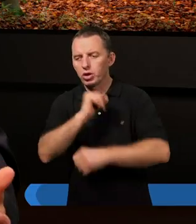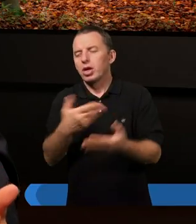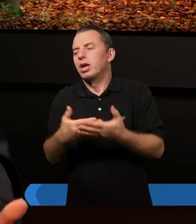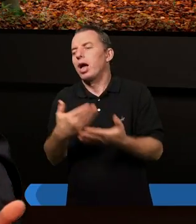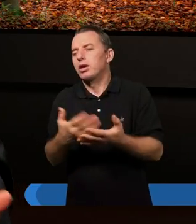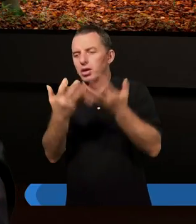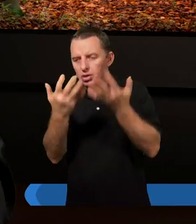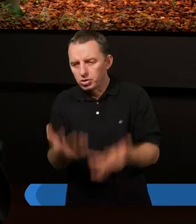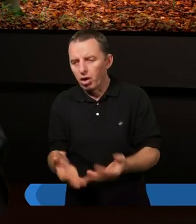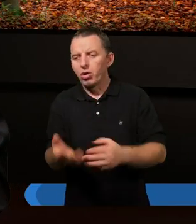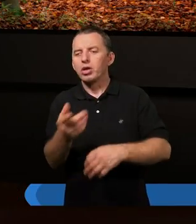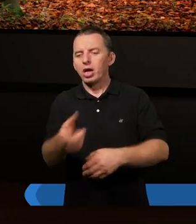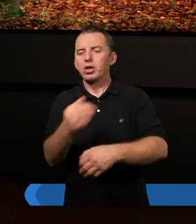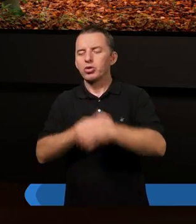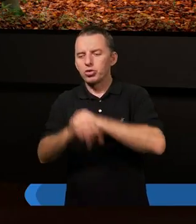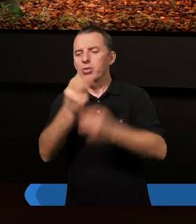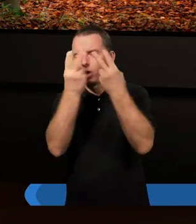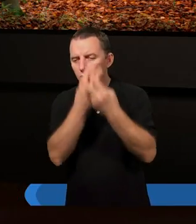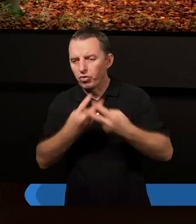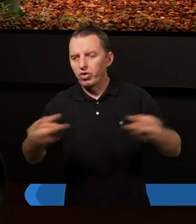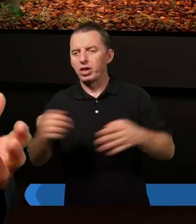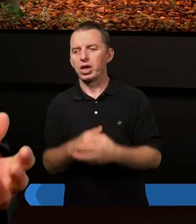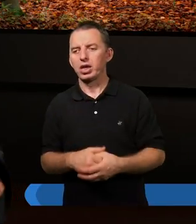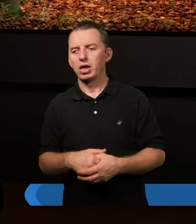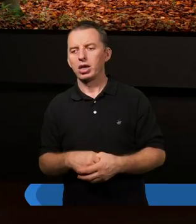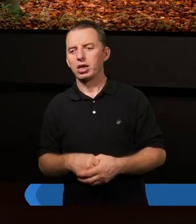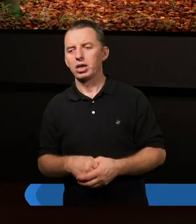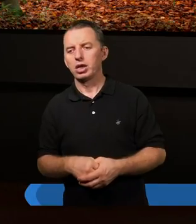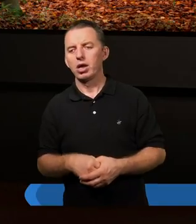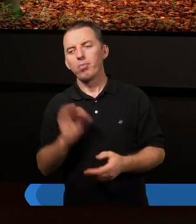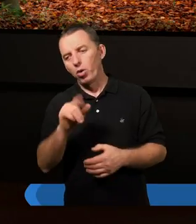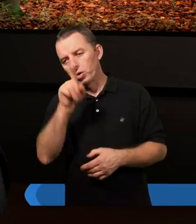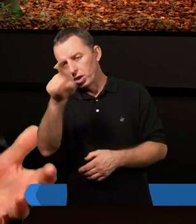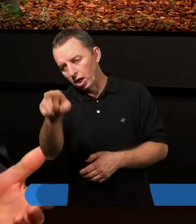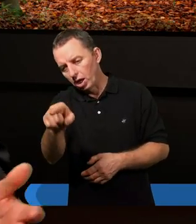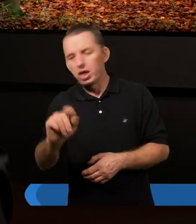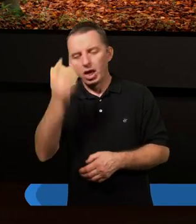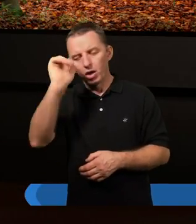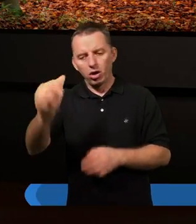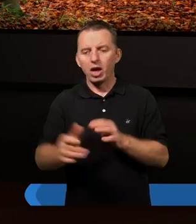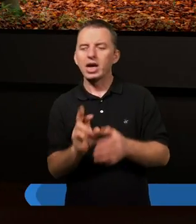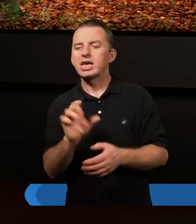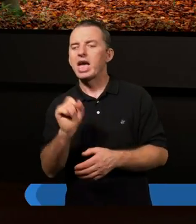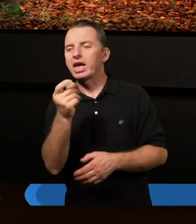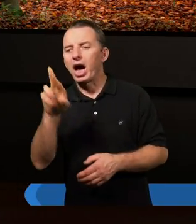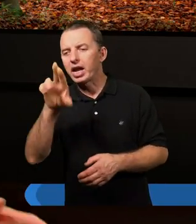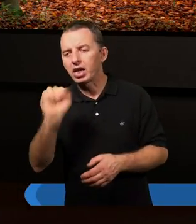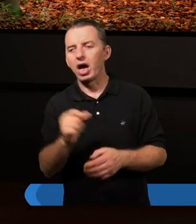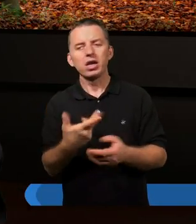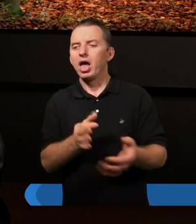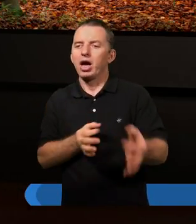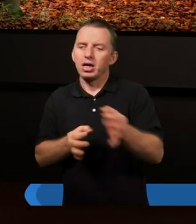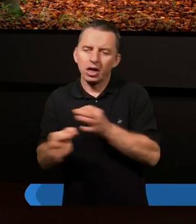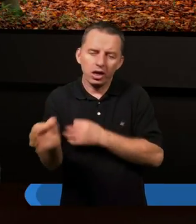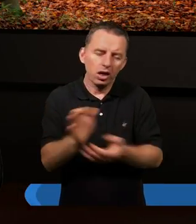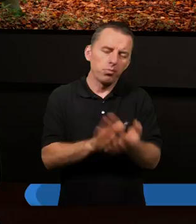dlaczego on to chciał, ten Rzym odwiedzić? No, że tam, no, hierarchia jakaś kościelna? Nie, historycznie,